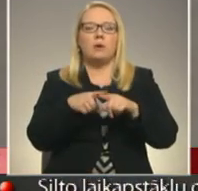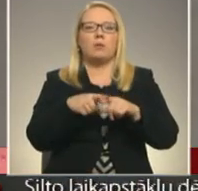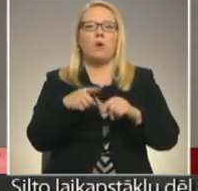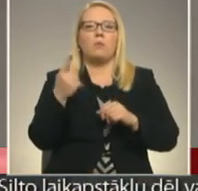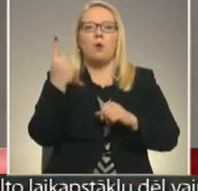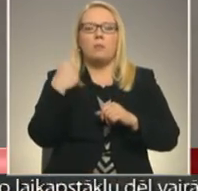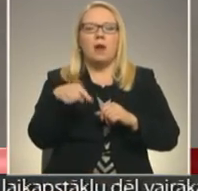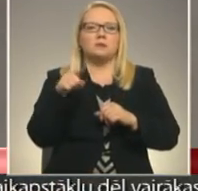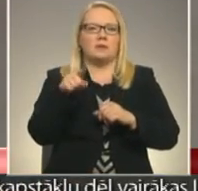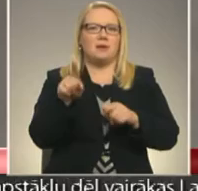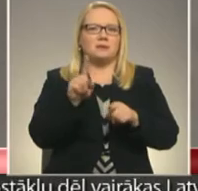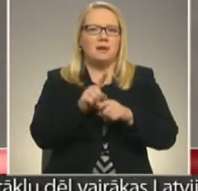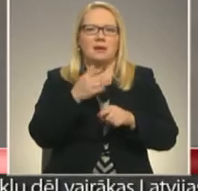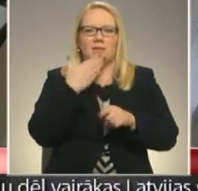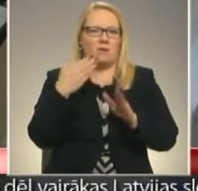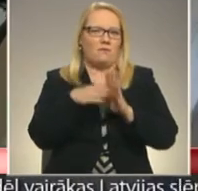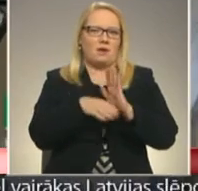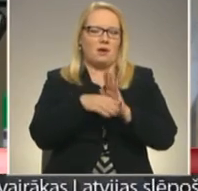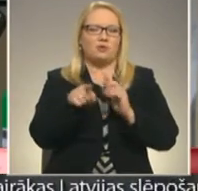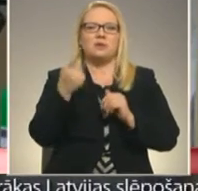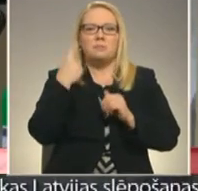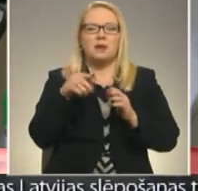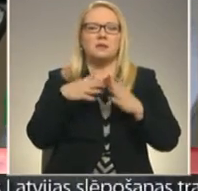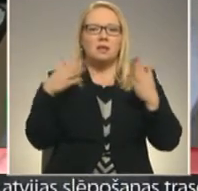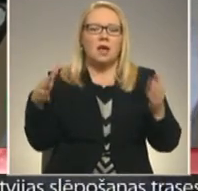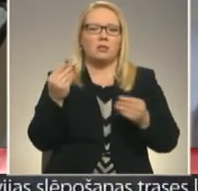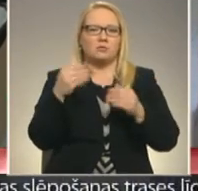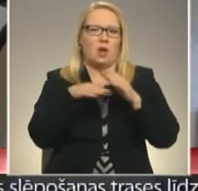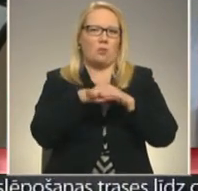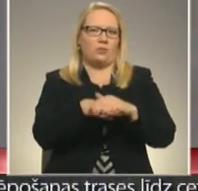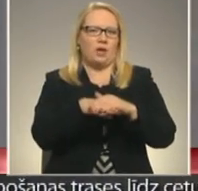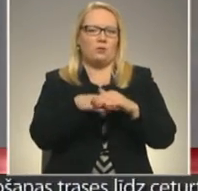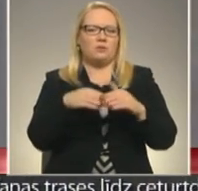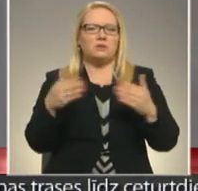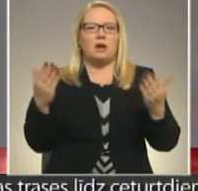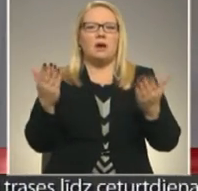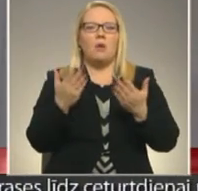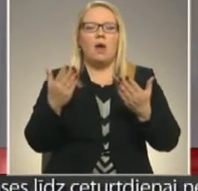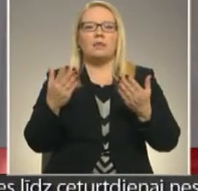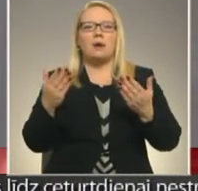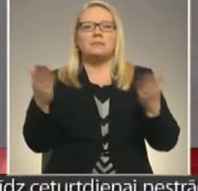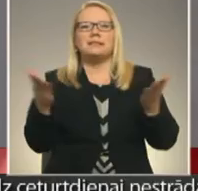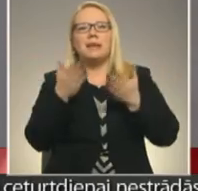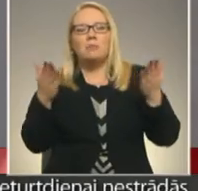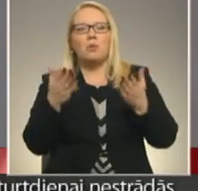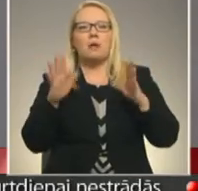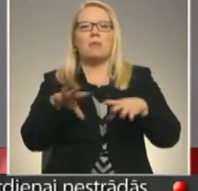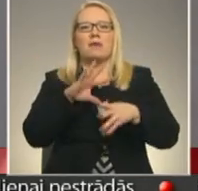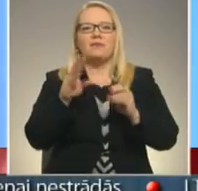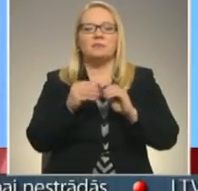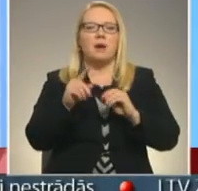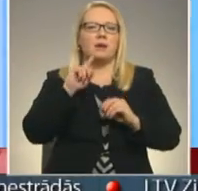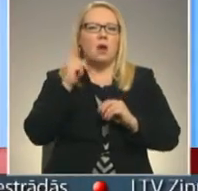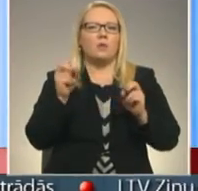tas taču arī nav tik vienkārši. Tas arī prasa lielus ieguldījumus, kaut kādam stimulam, lai vispār jaunie